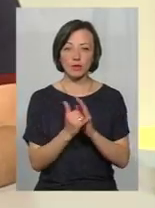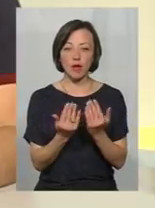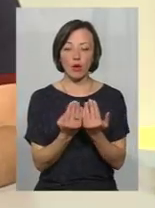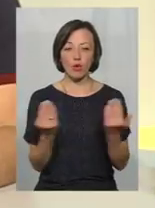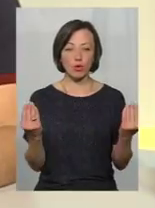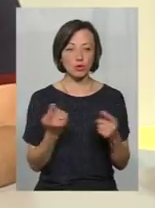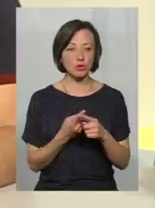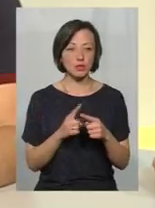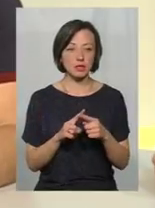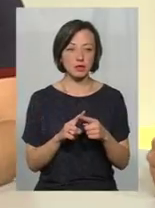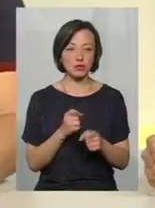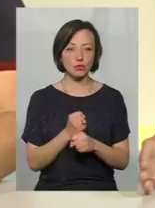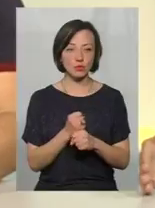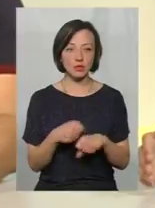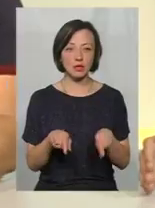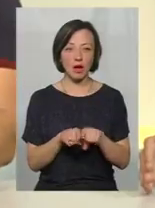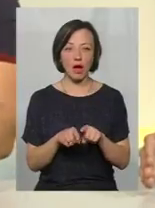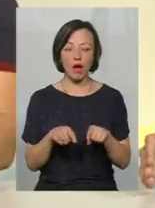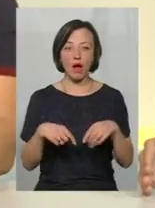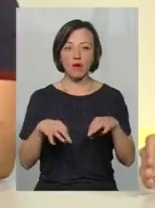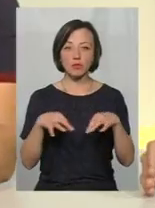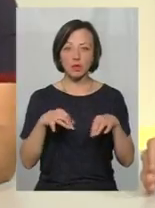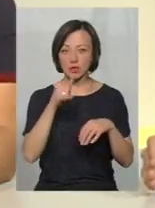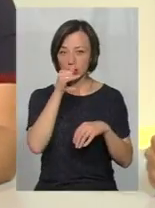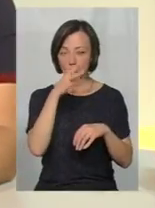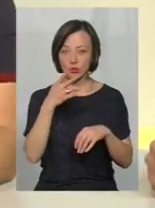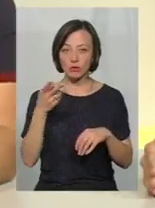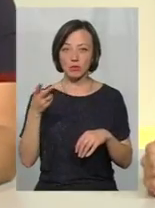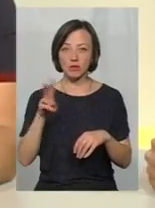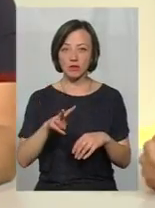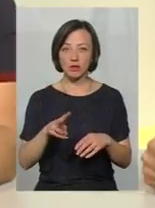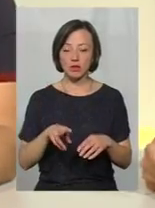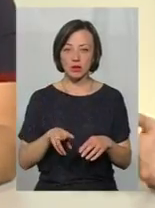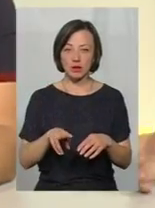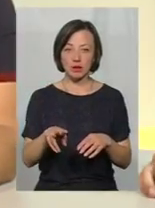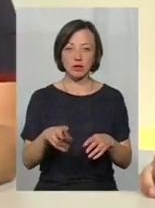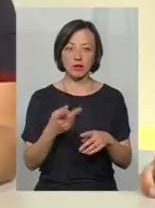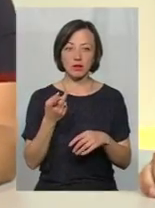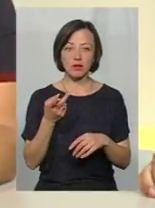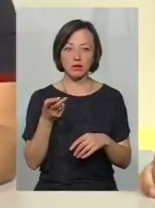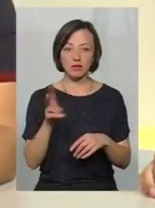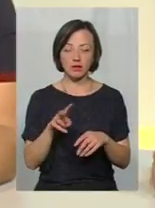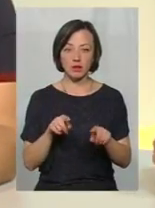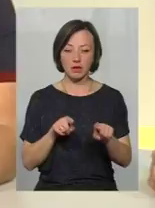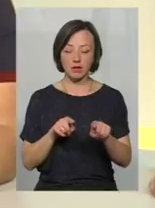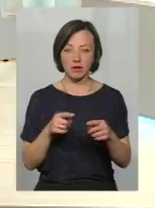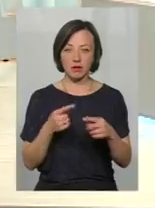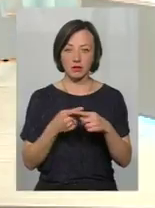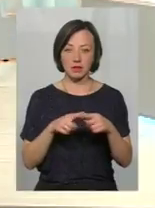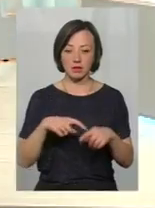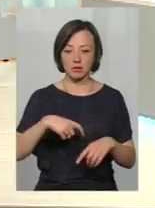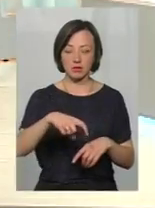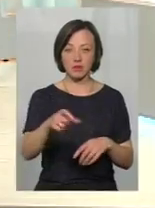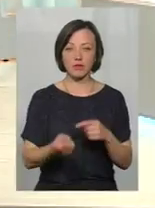зробить так, що автомобілі не зможуть перетинати подвійну смугу розмітки. Там двіодинарні лінії розмітки. Це також